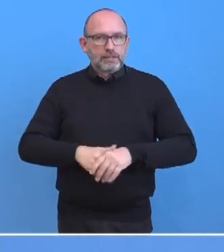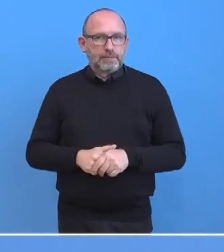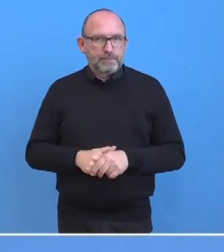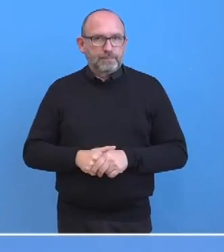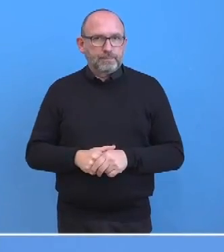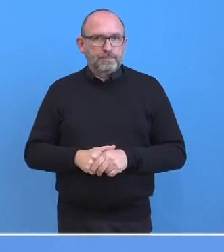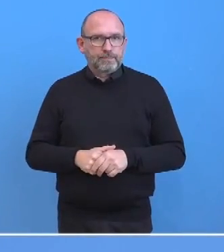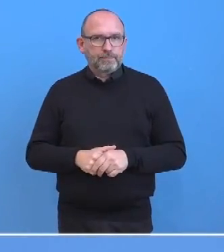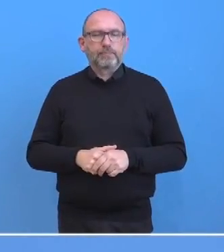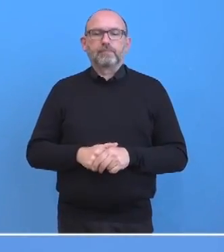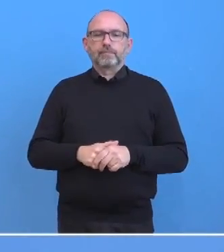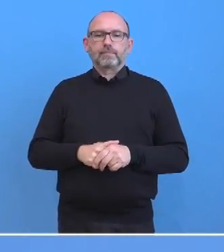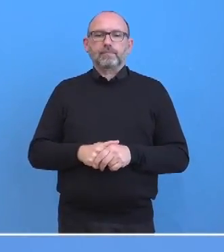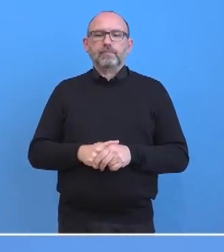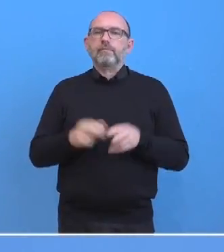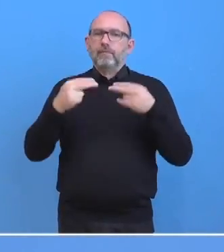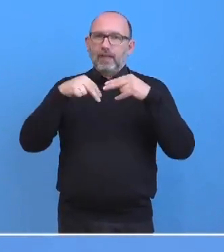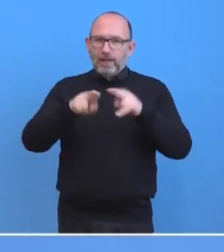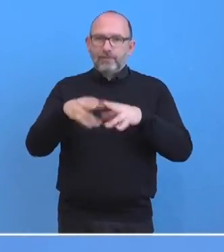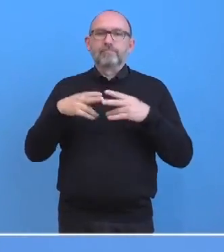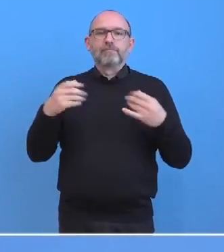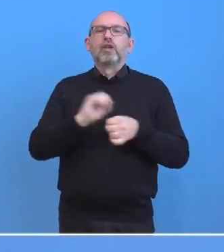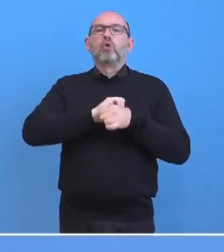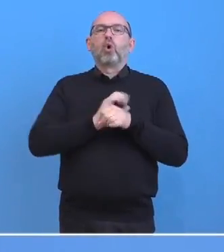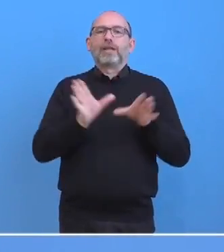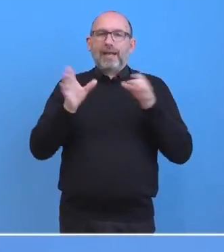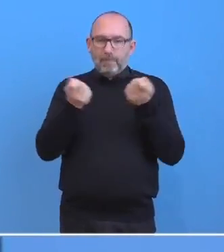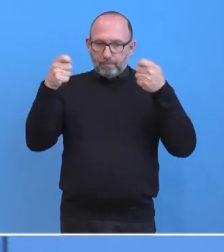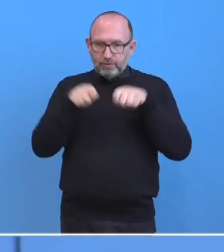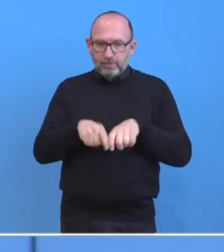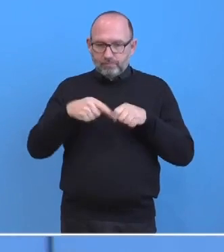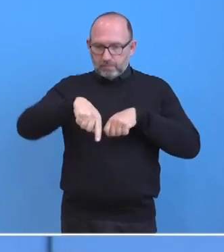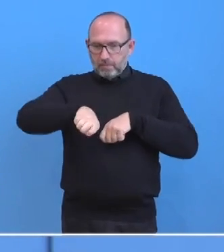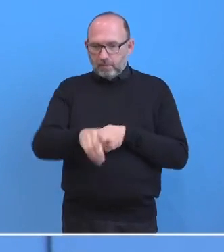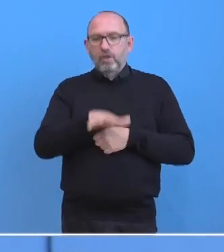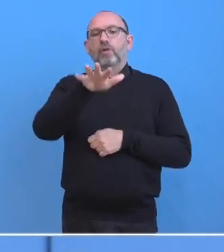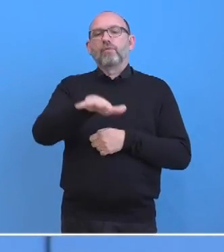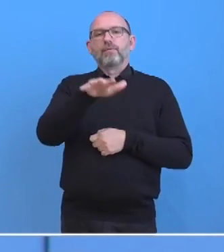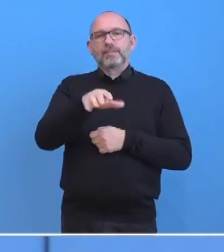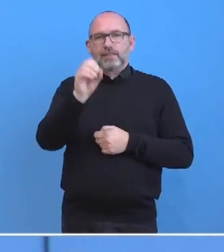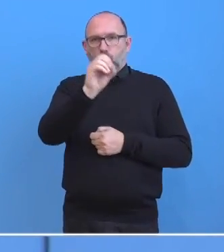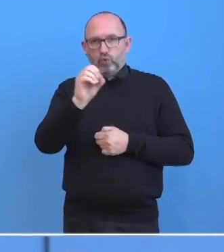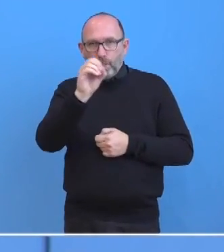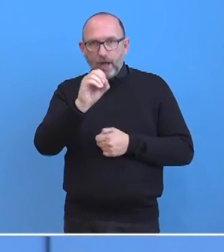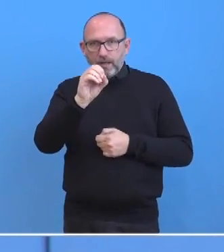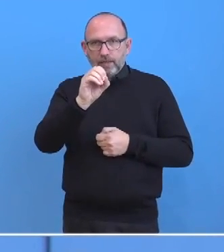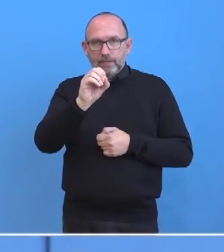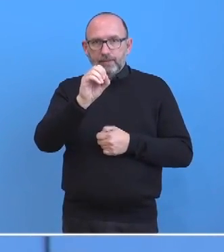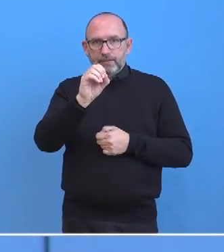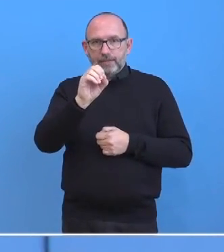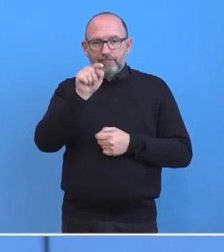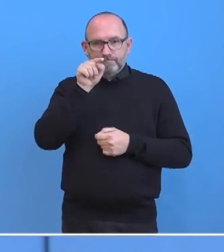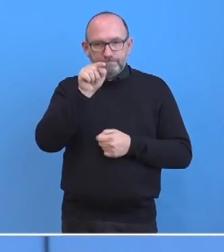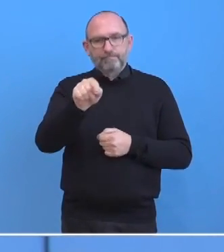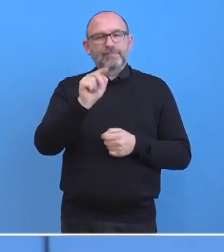Ja, wissen, und das ist ja auch Beschlusslage im Corona-Kabinett, dass mit Blick auf den 15. Oktober da eine